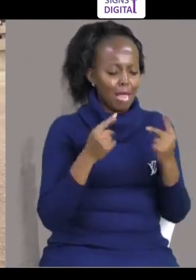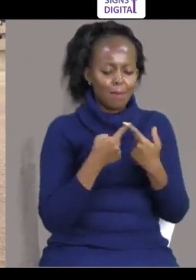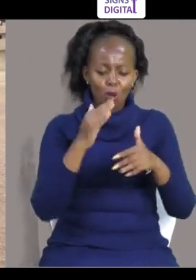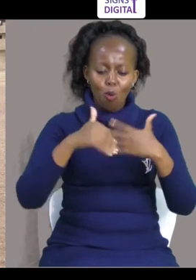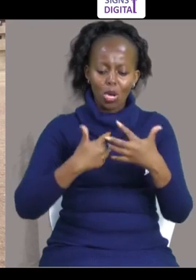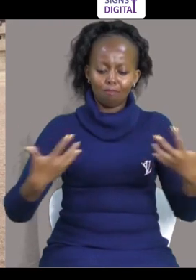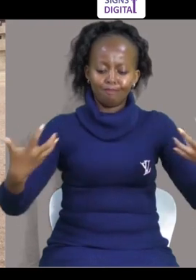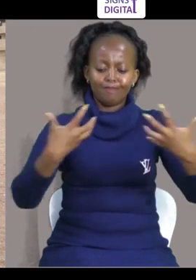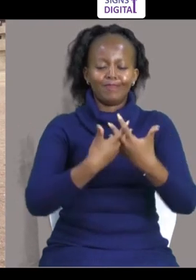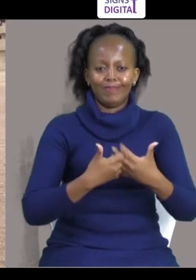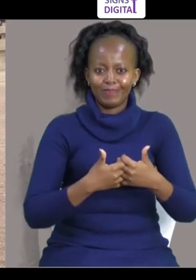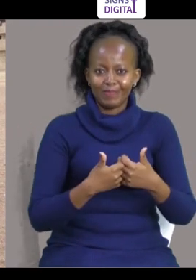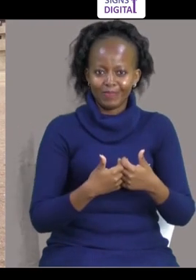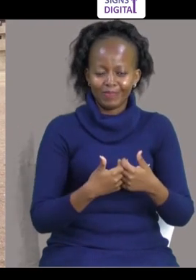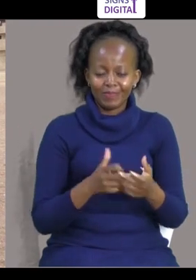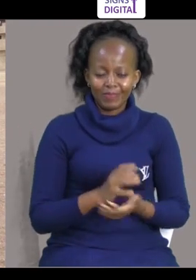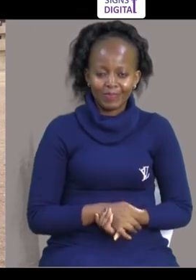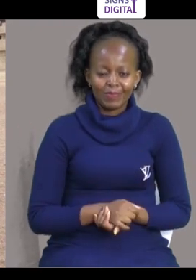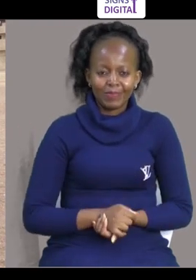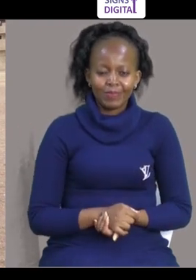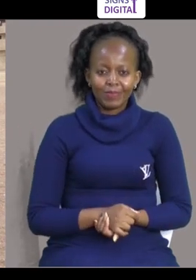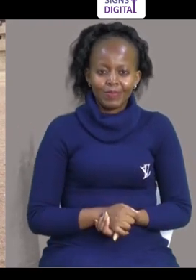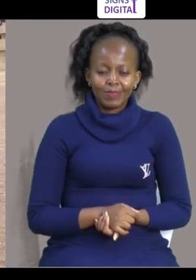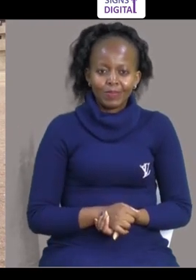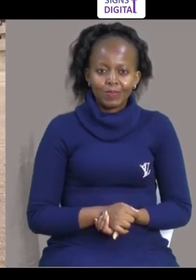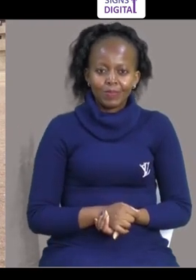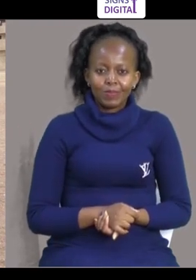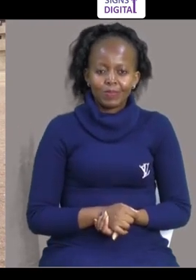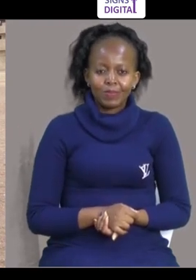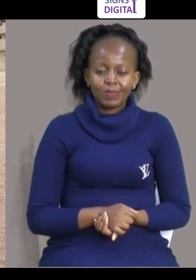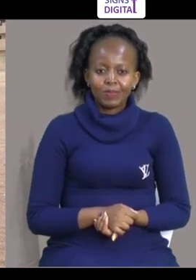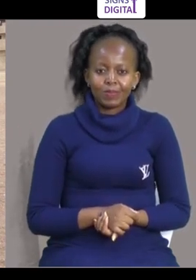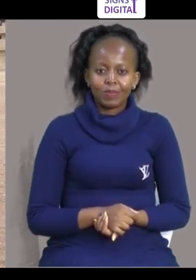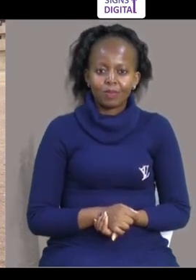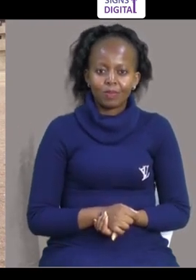Watu wakai pamoja Kami Yenye Kukafrines Kukafrines Kukafrines Kukafrines Kukafrines